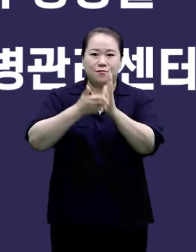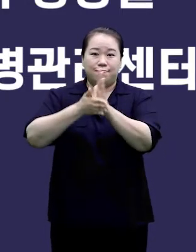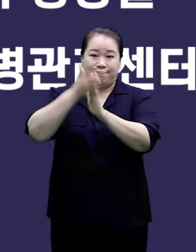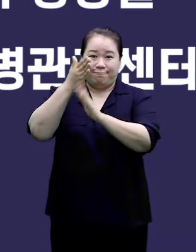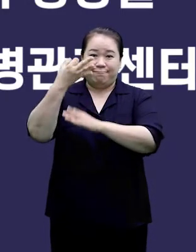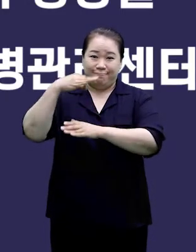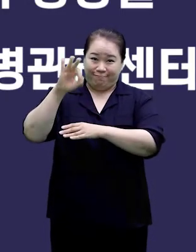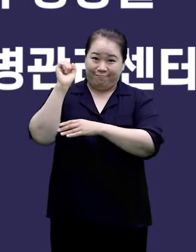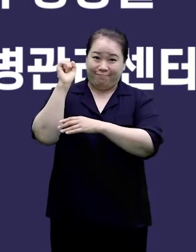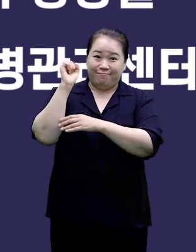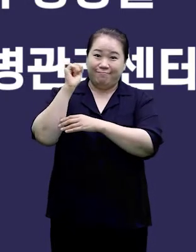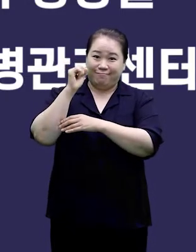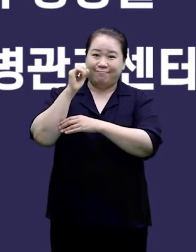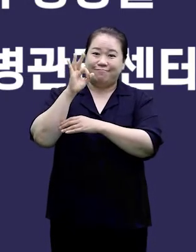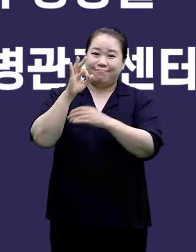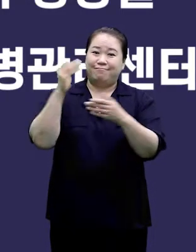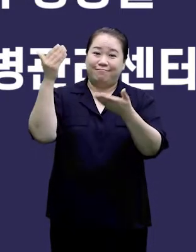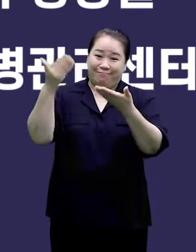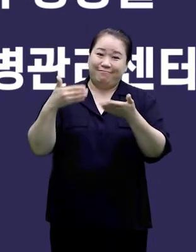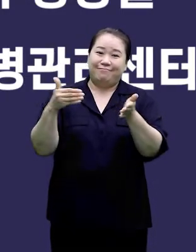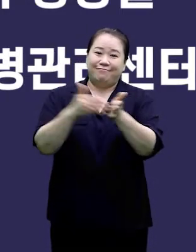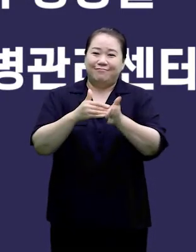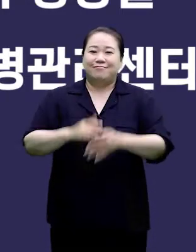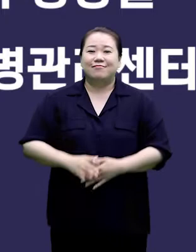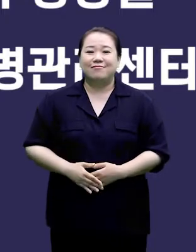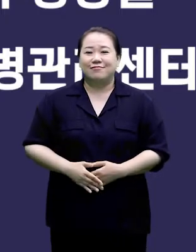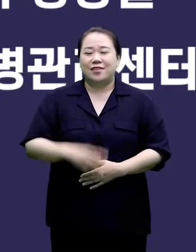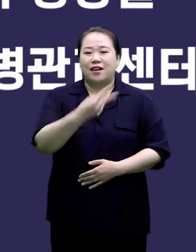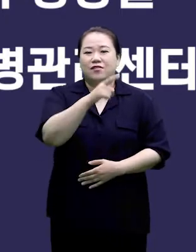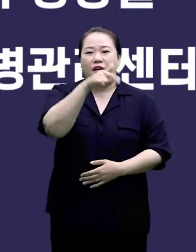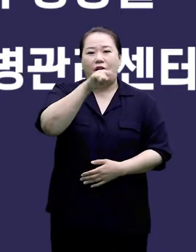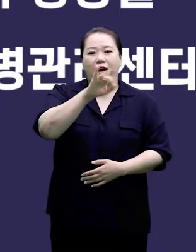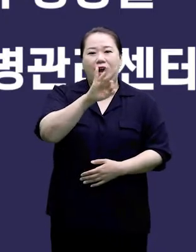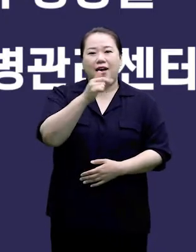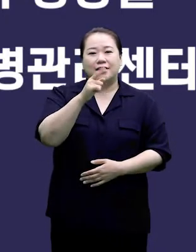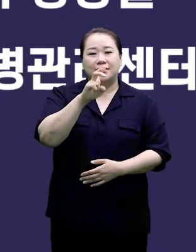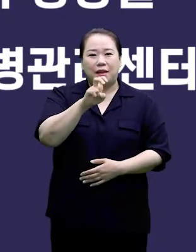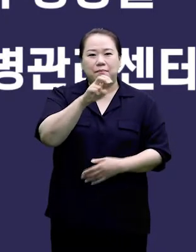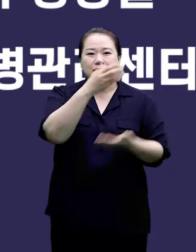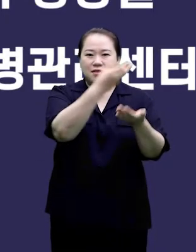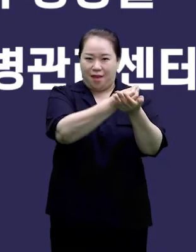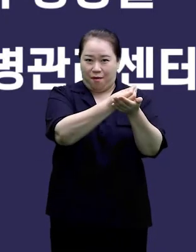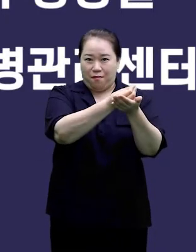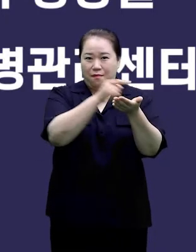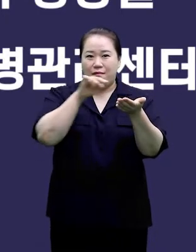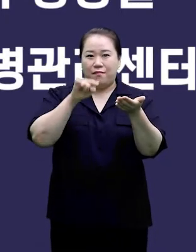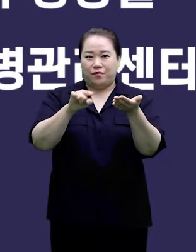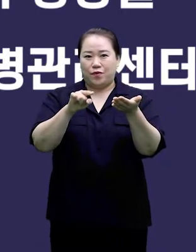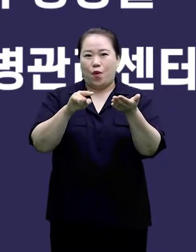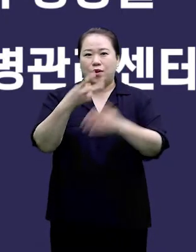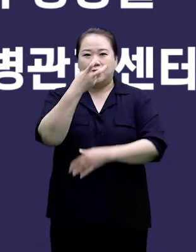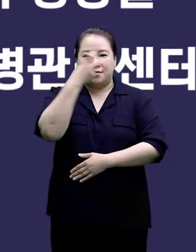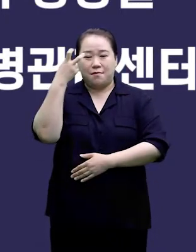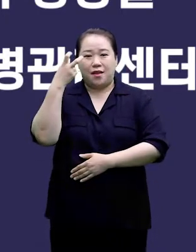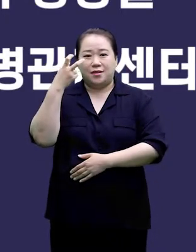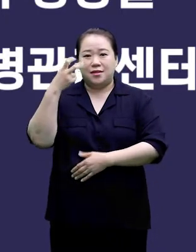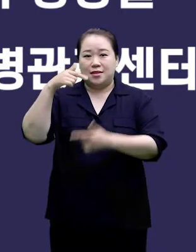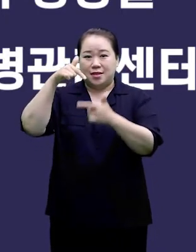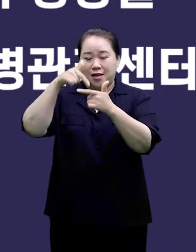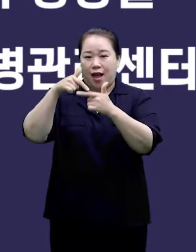서비스, 더강남앱과 관내 행정 데이터를 통합 관리할 수 있는 스마트 강남구청장실, 전국 최초로